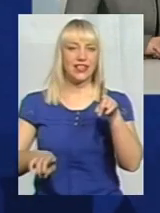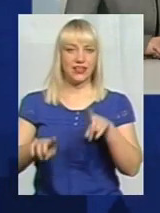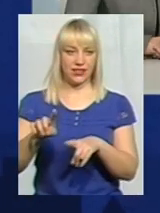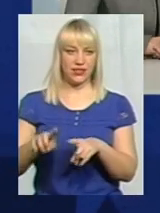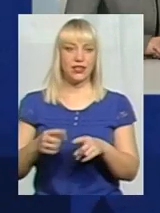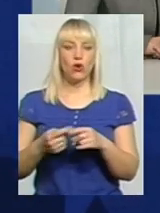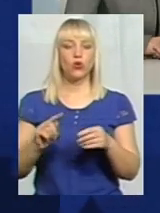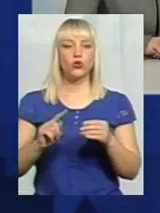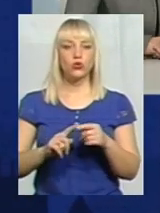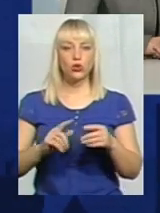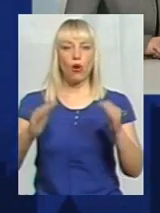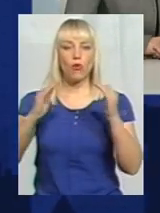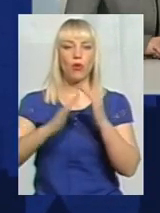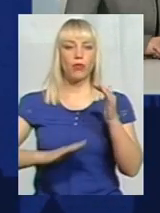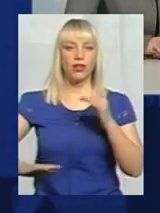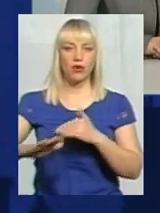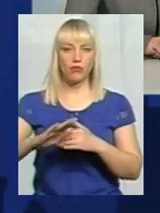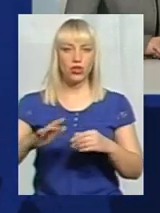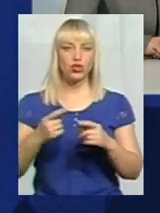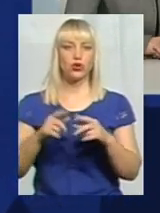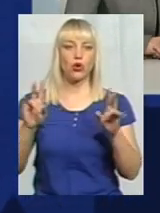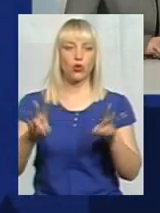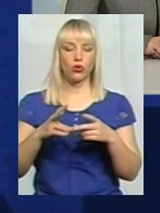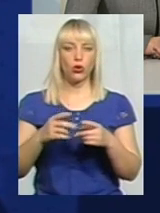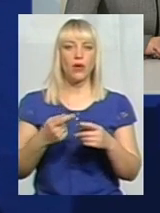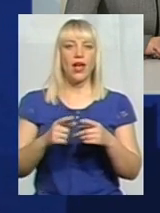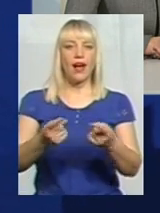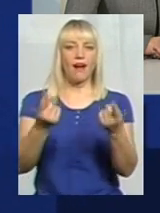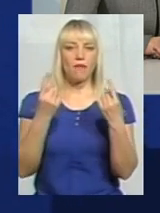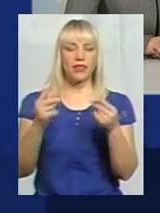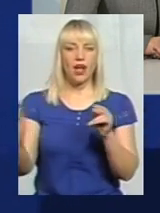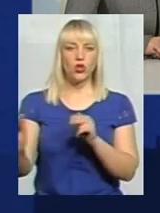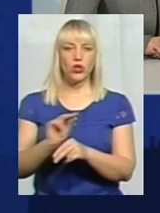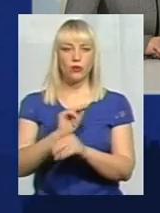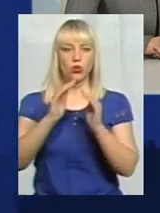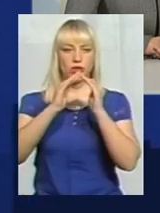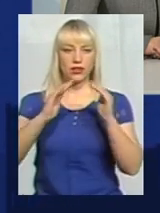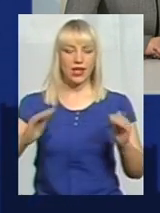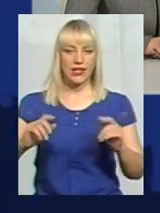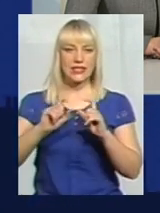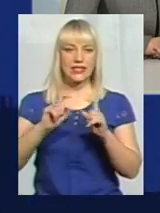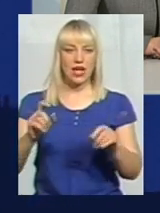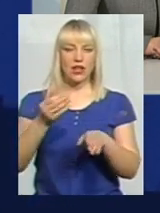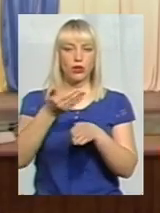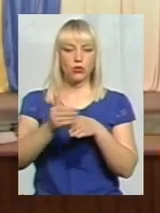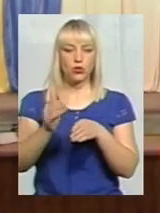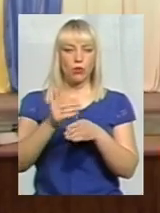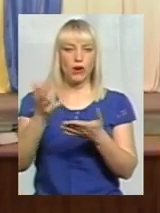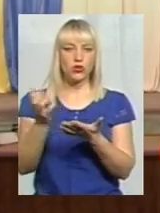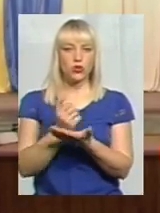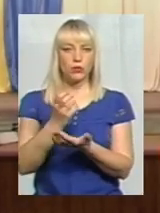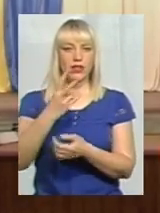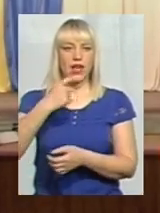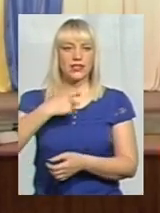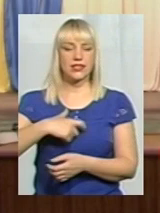приміщенні клубу за кошти бюджету громади капітально ремонтують дах. Заклад потроху заробляє на себе. Минулого року ми заробили